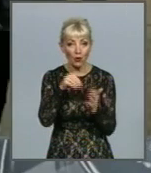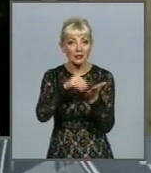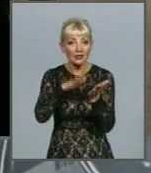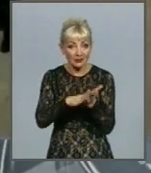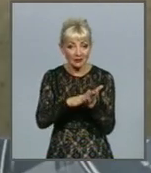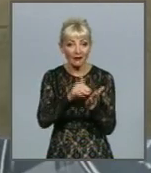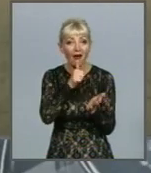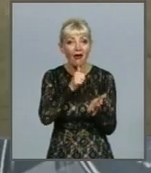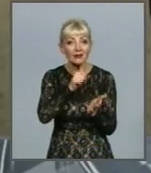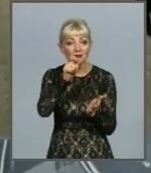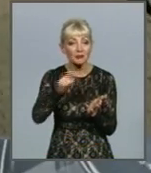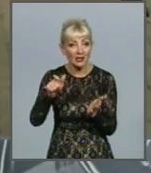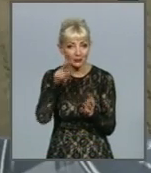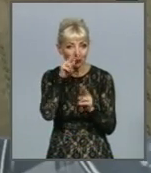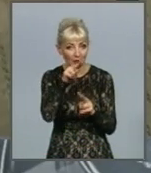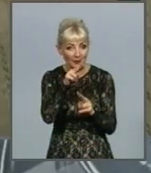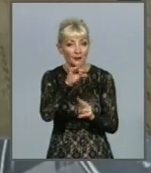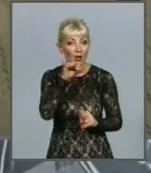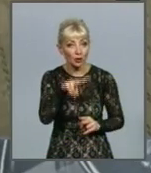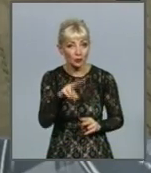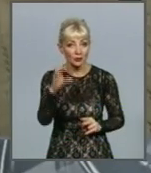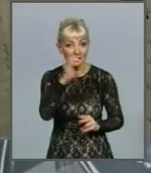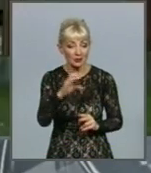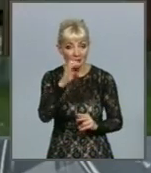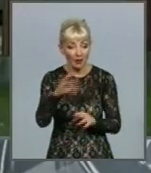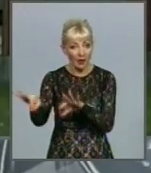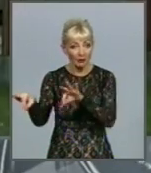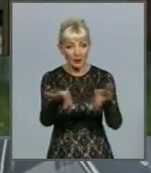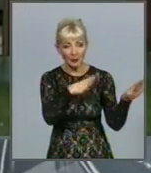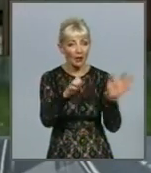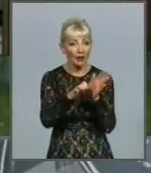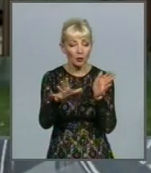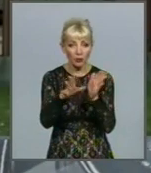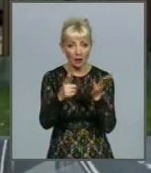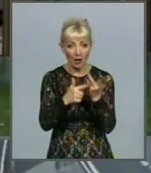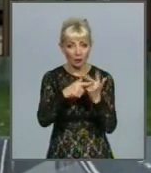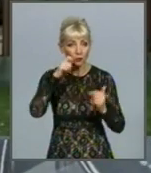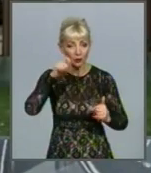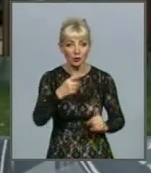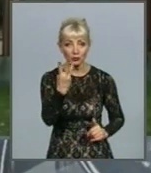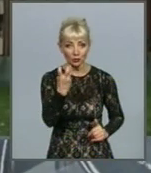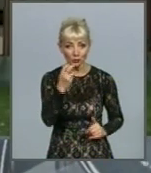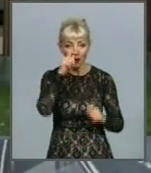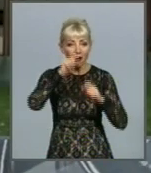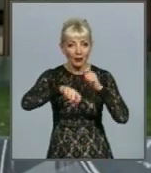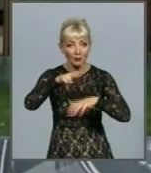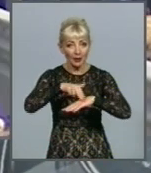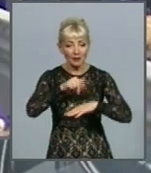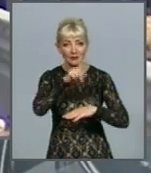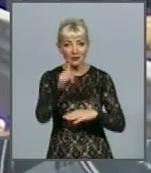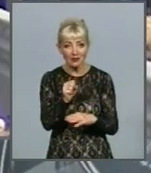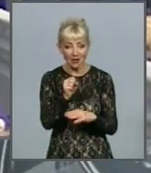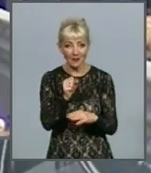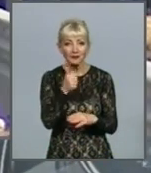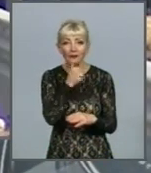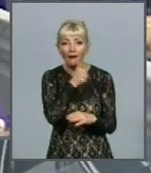експертами, у період з липня по вересень депортовано рекордну кількість українців – близько трьохсот. Контроль поліції за нелегалими